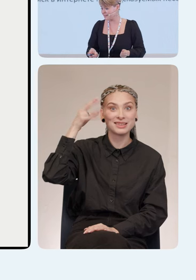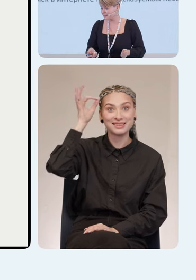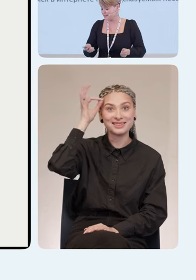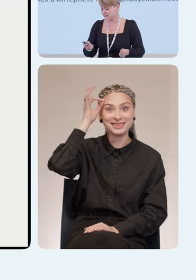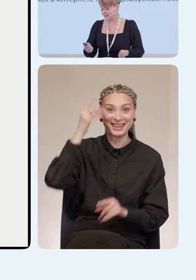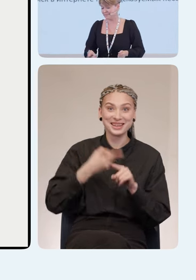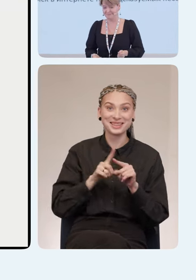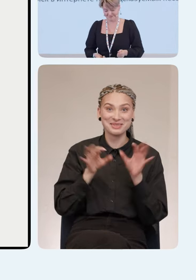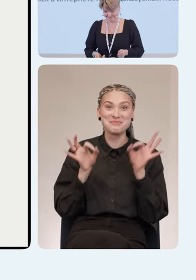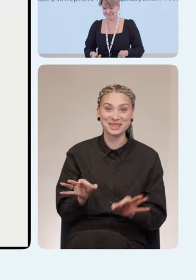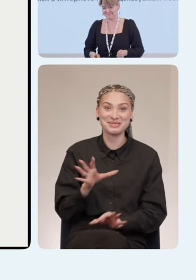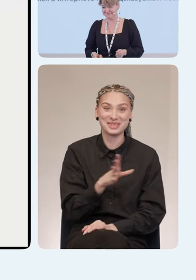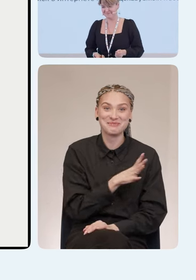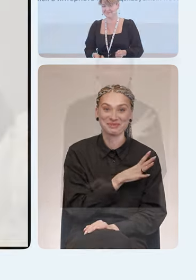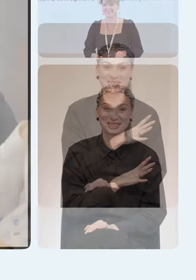было. Вот.